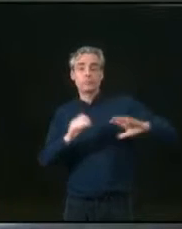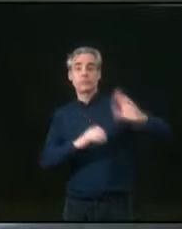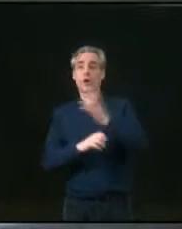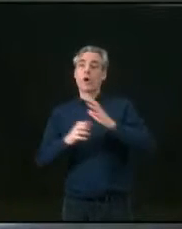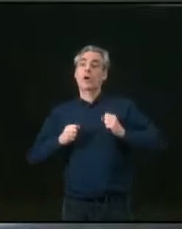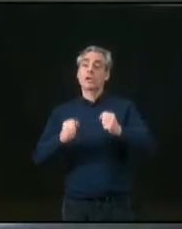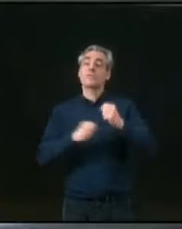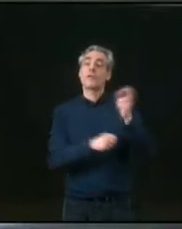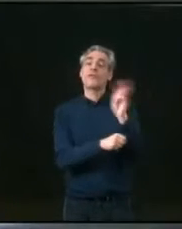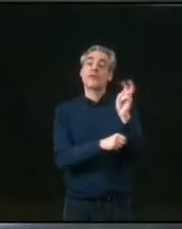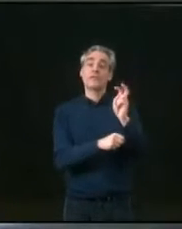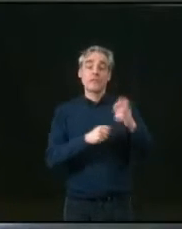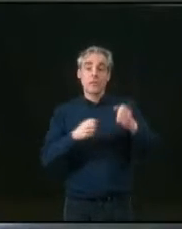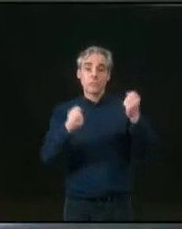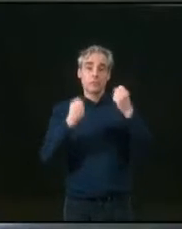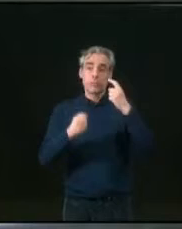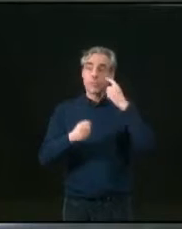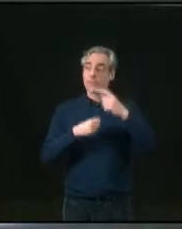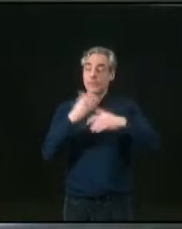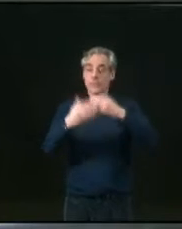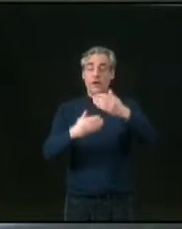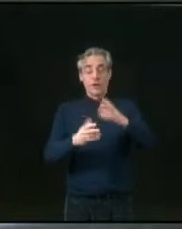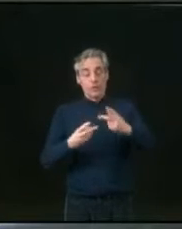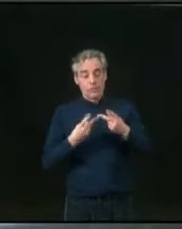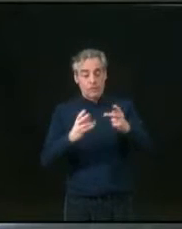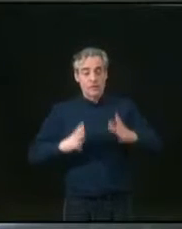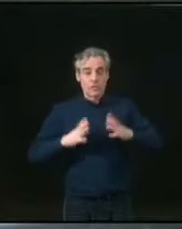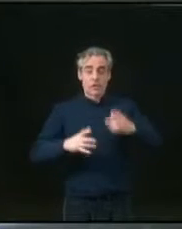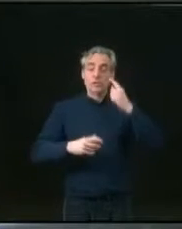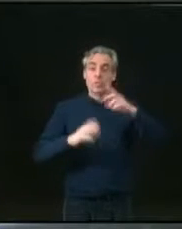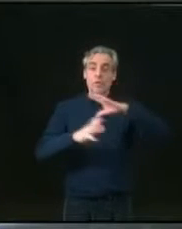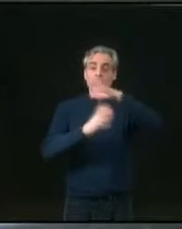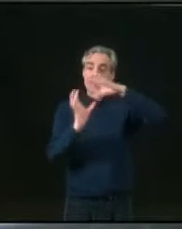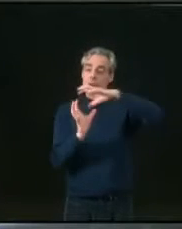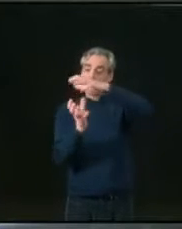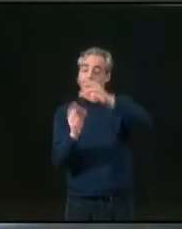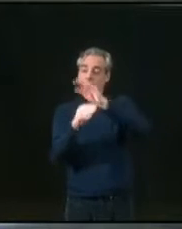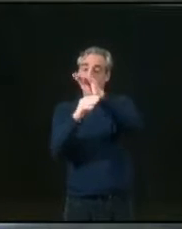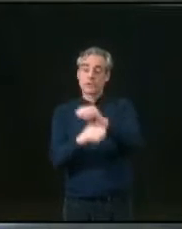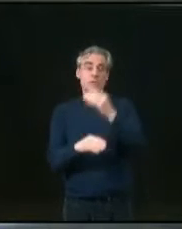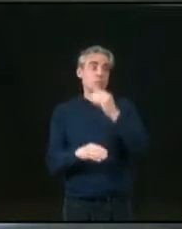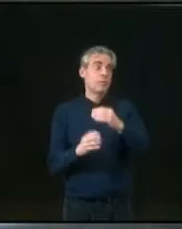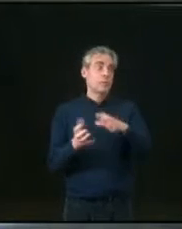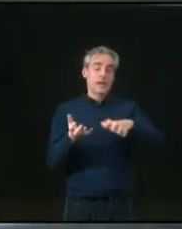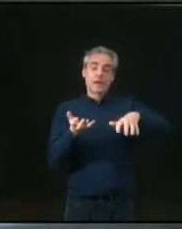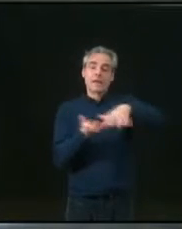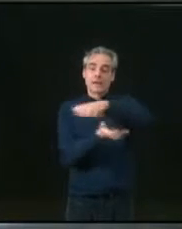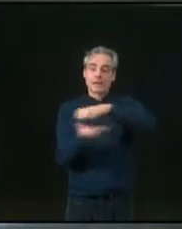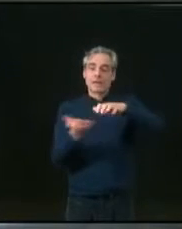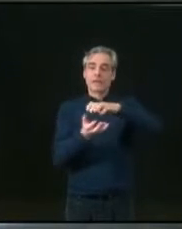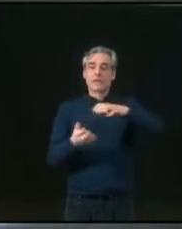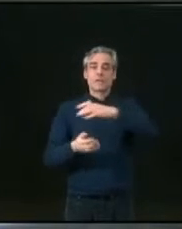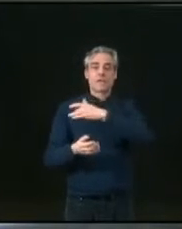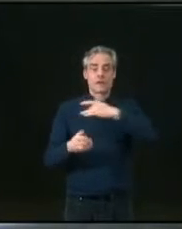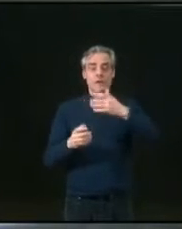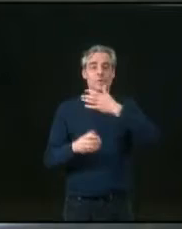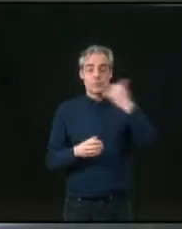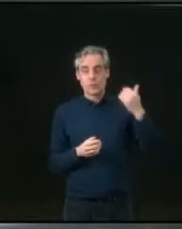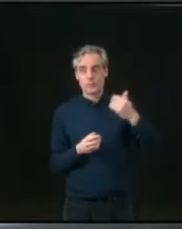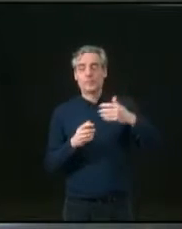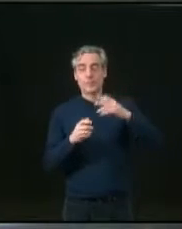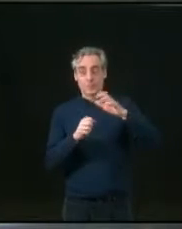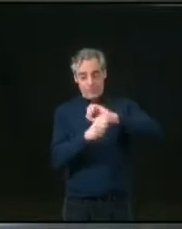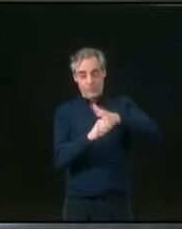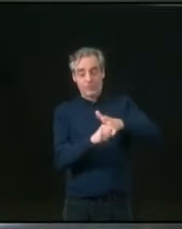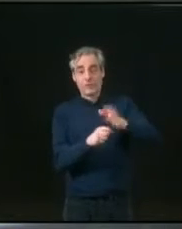forts pour faire d'Alfortville une ville verte, une ville qui s'engage pour la planète. La crise du Covid et le confinement ont bien sûr retardé la mise en